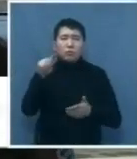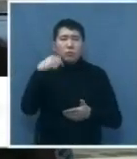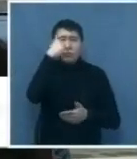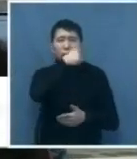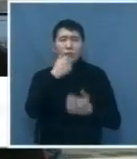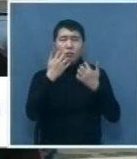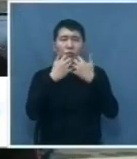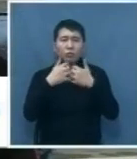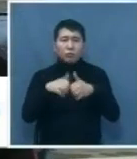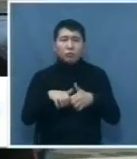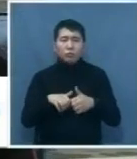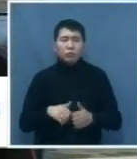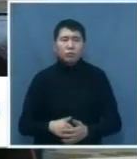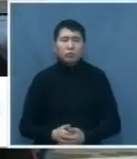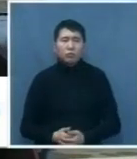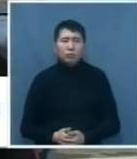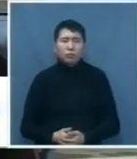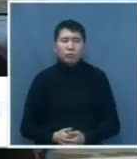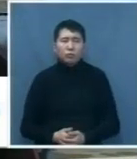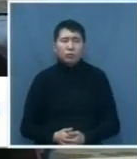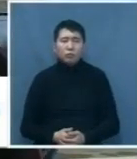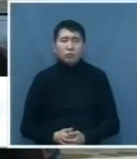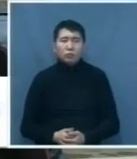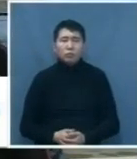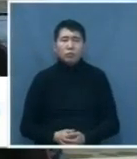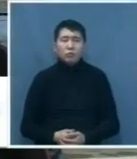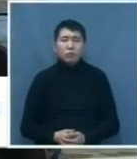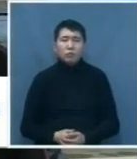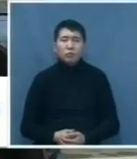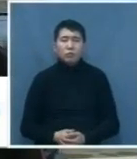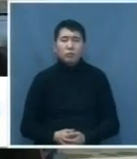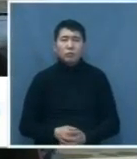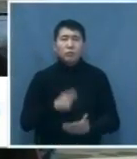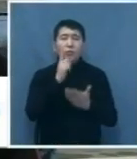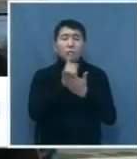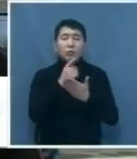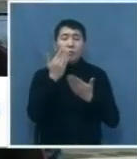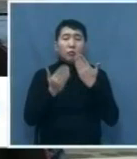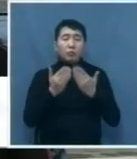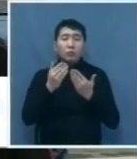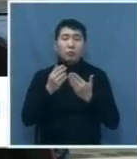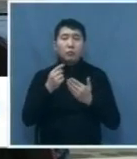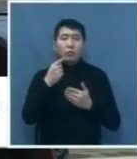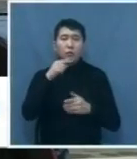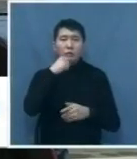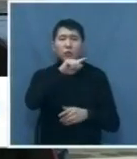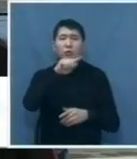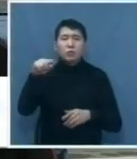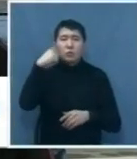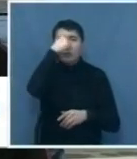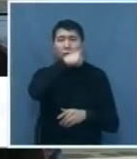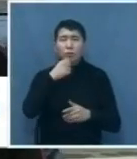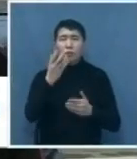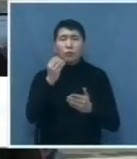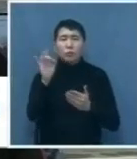считается привлеченным к административной ответственности. Мы предупреждаем, если в течение года человек еще